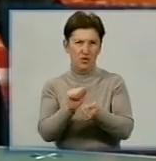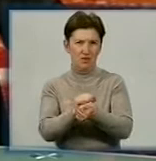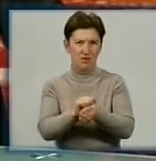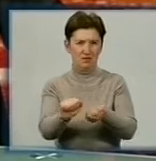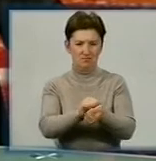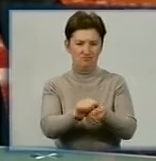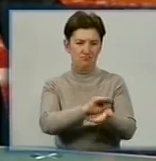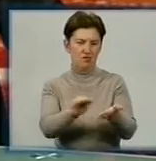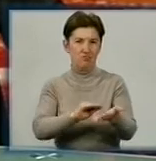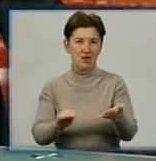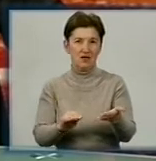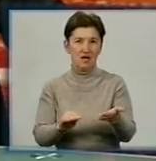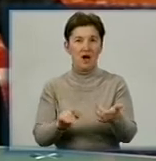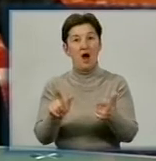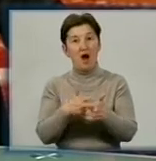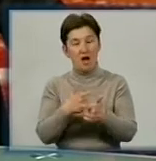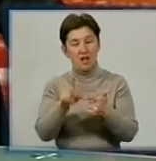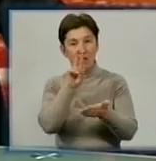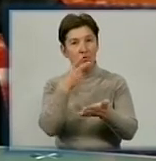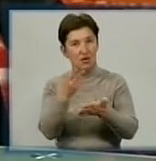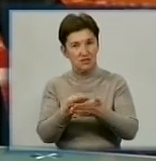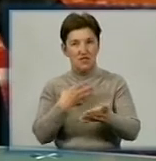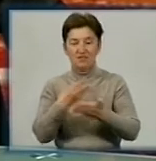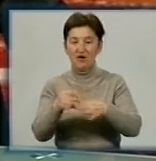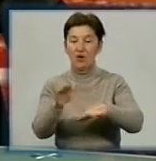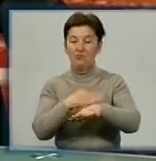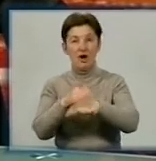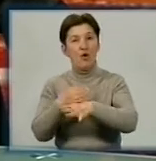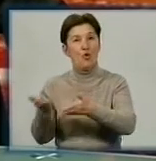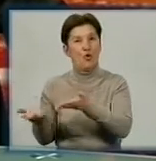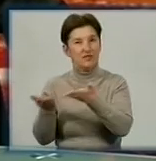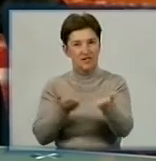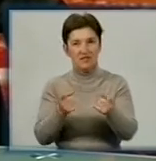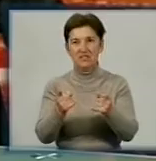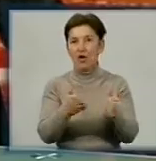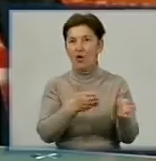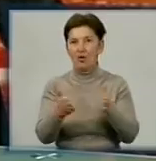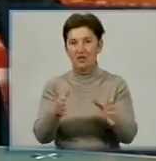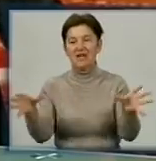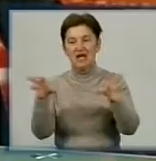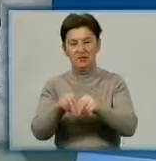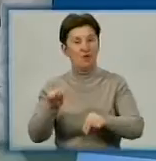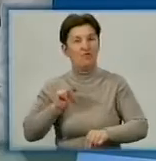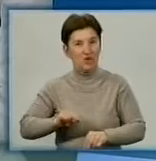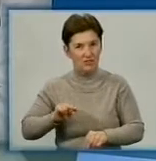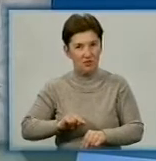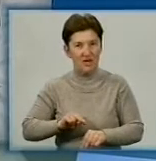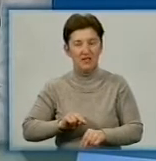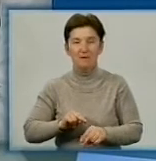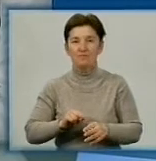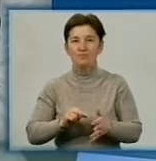якісь відео, але й показати свою гостинність, відношення людей, готовність їх активно співпрацювати. Це приймати